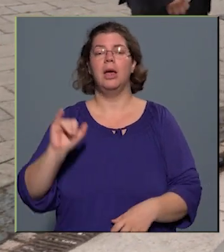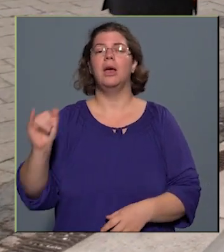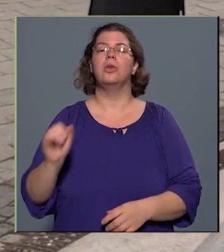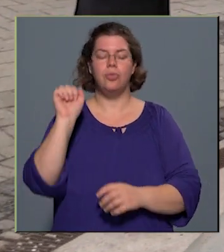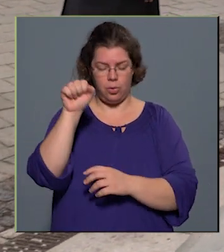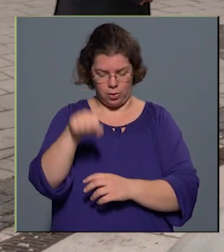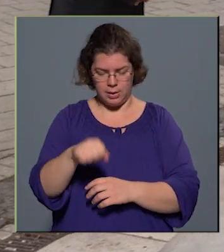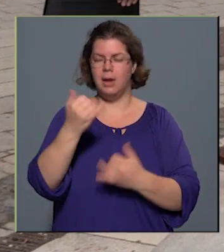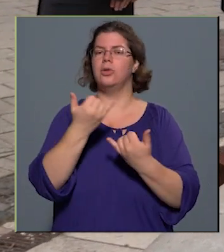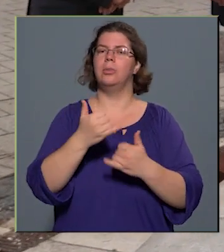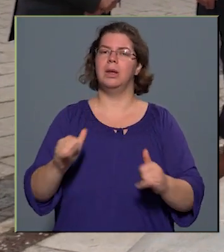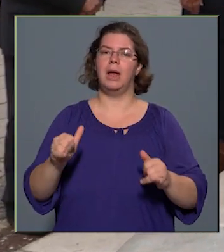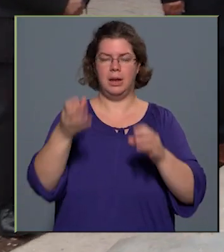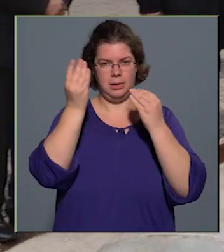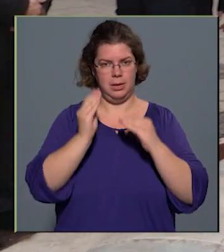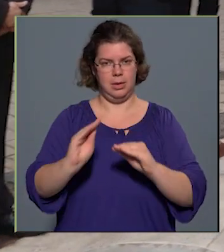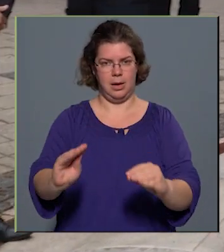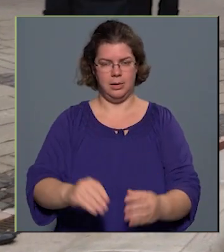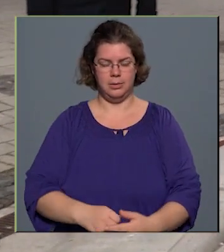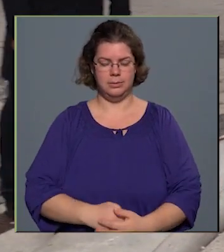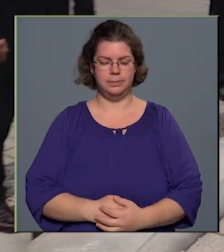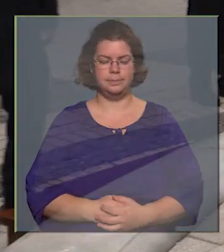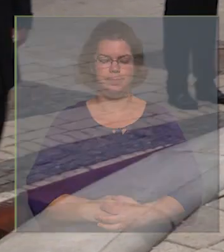főhajtással mindenki leródta tiszteletét.